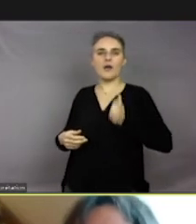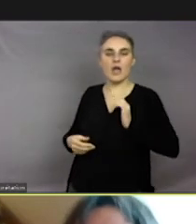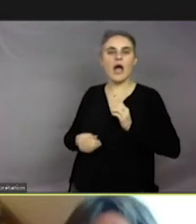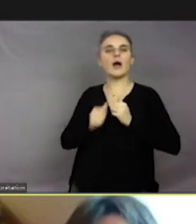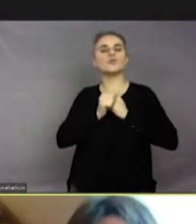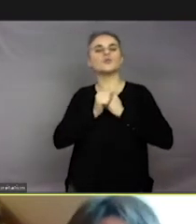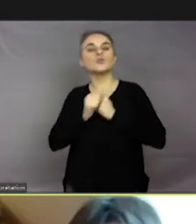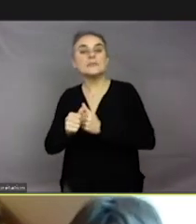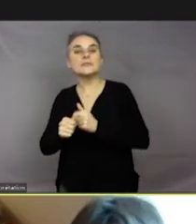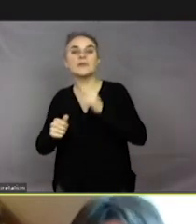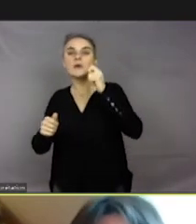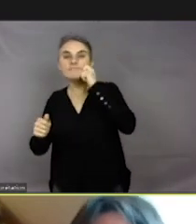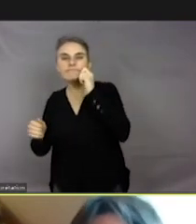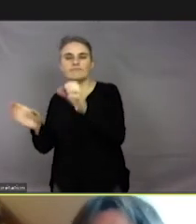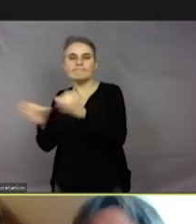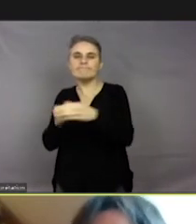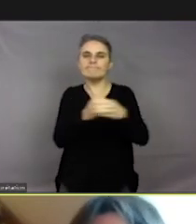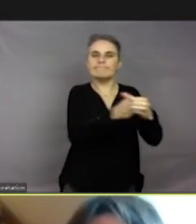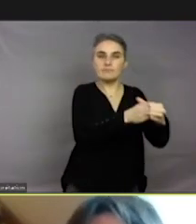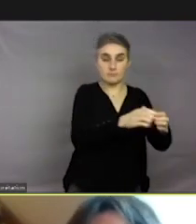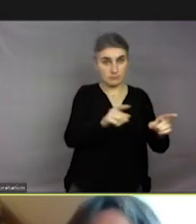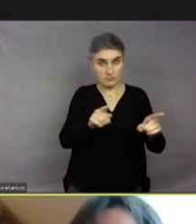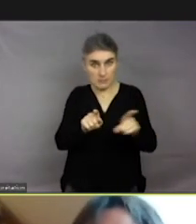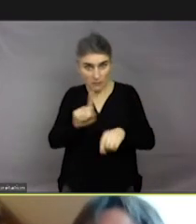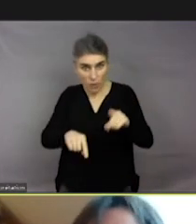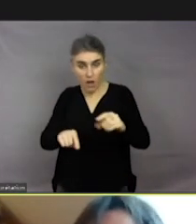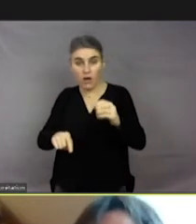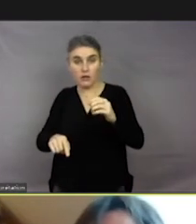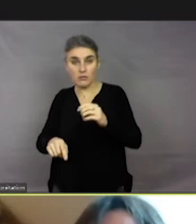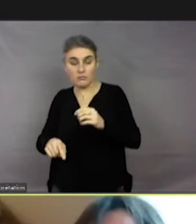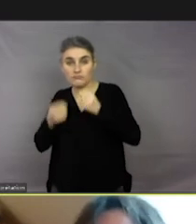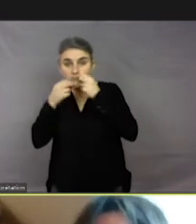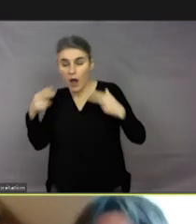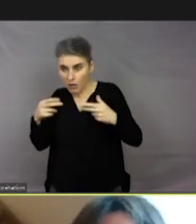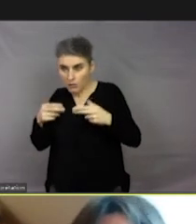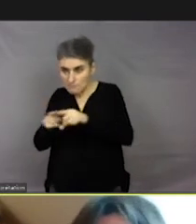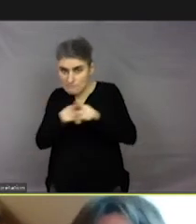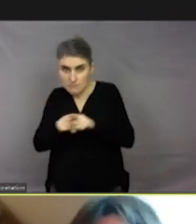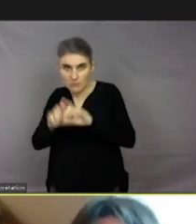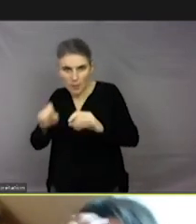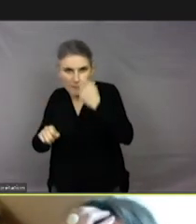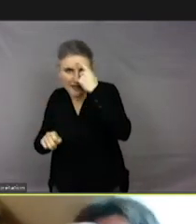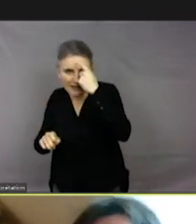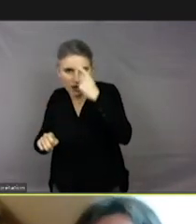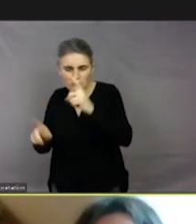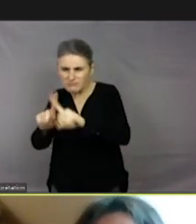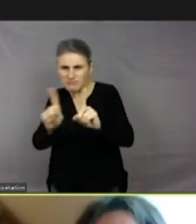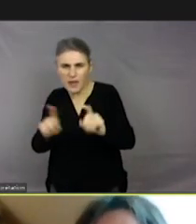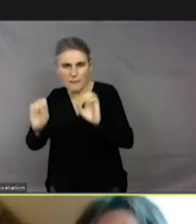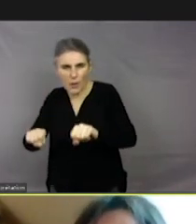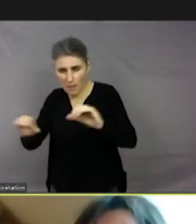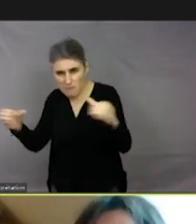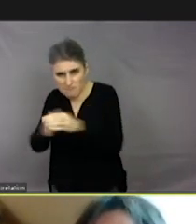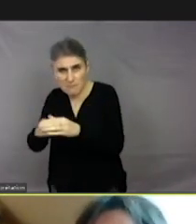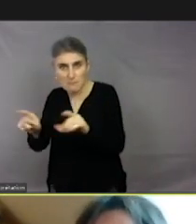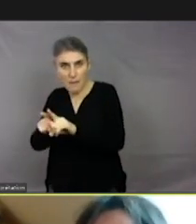espèces, mais également au sein d'une même race, vous allez voir une multitude de caractères, une multitude